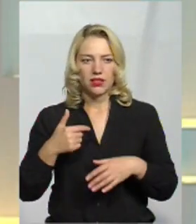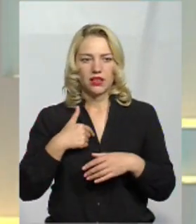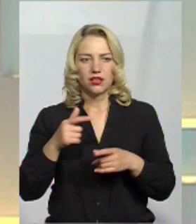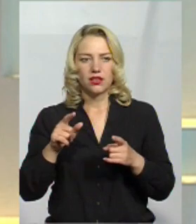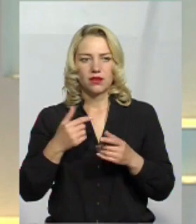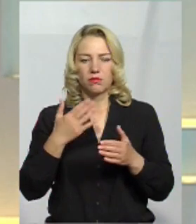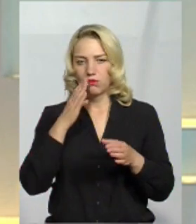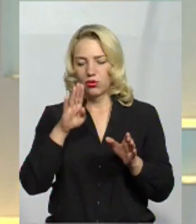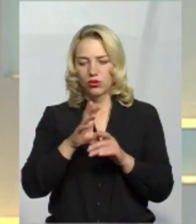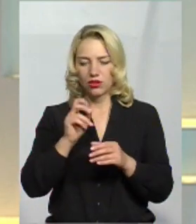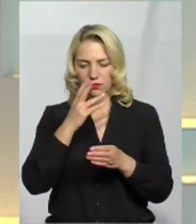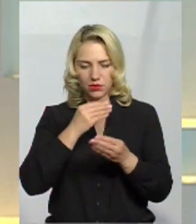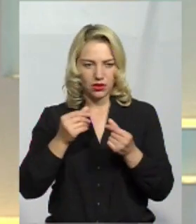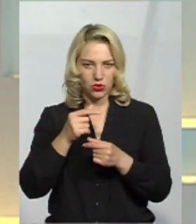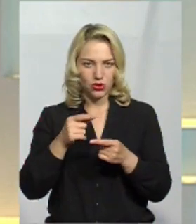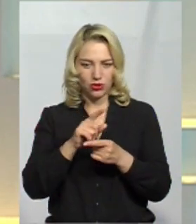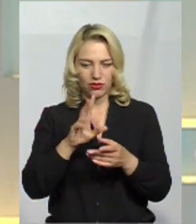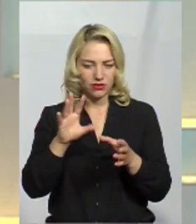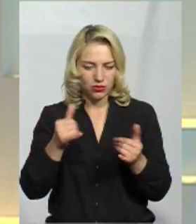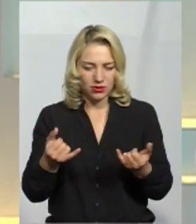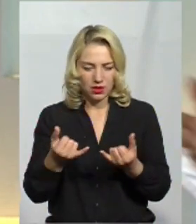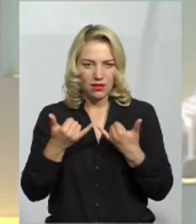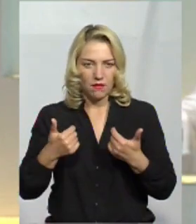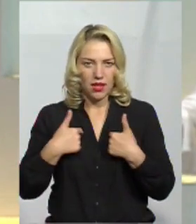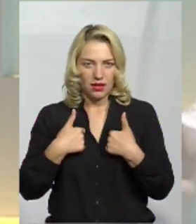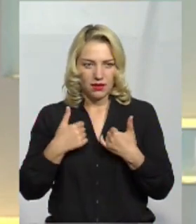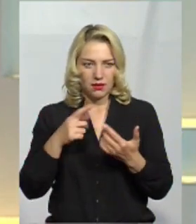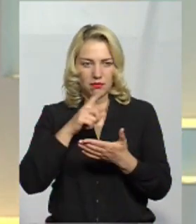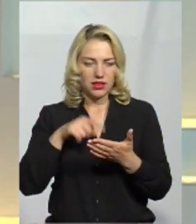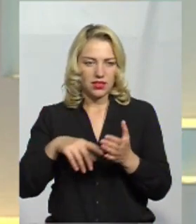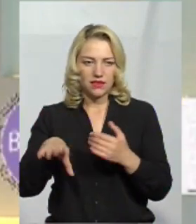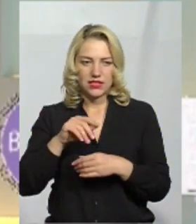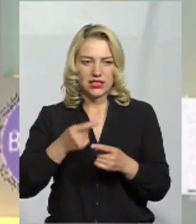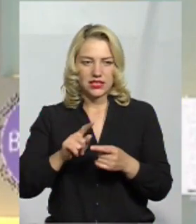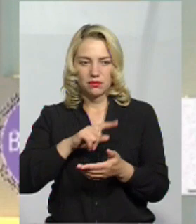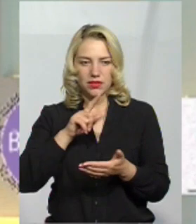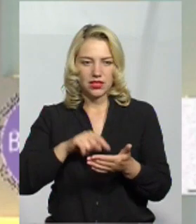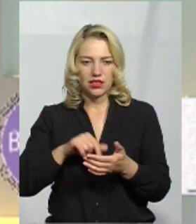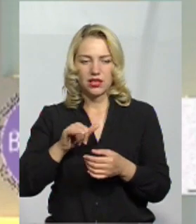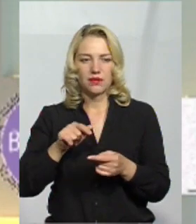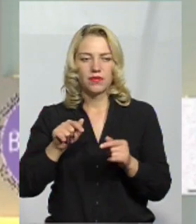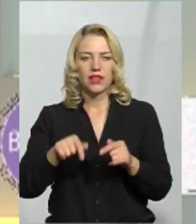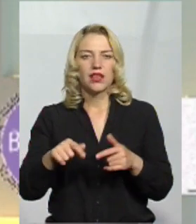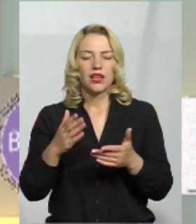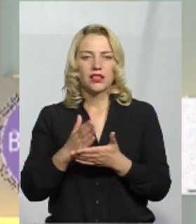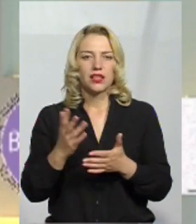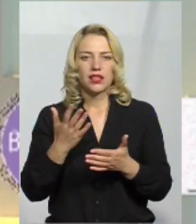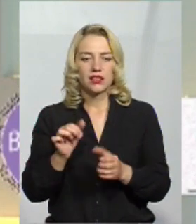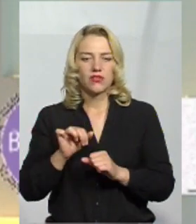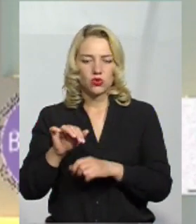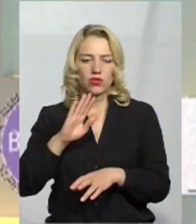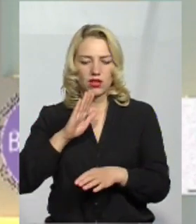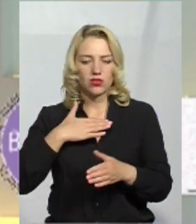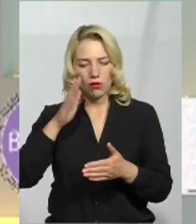можуть подумати, що це підлаштовано. Насправді ні. Тут практично всі ті питання, і тут питання є, які відстоює наша